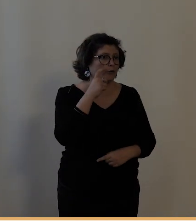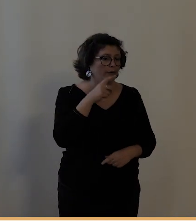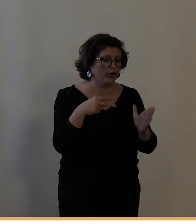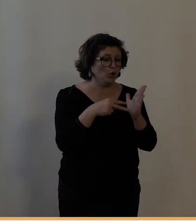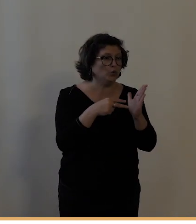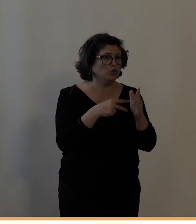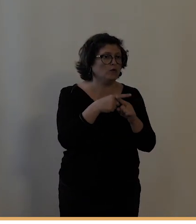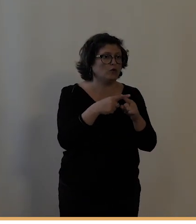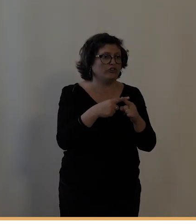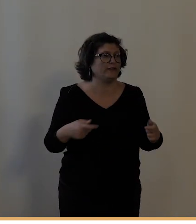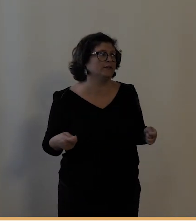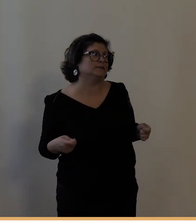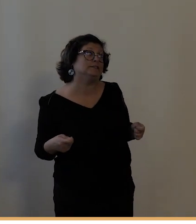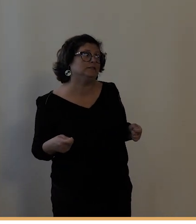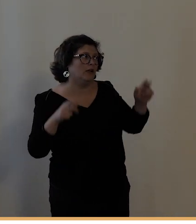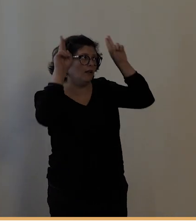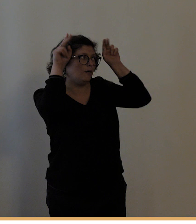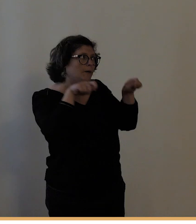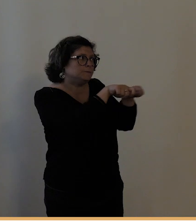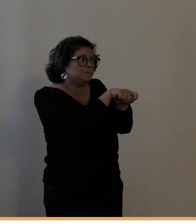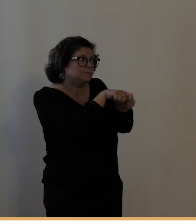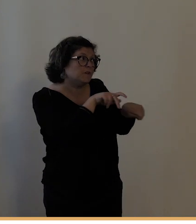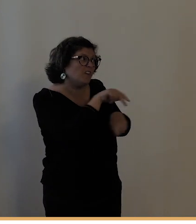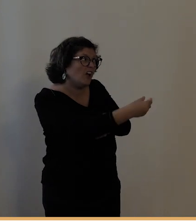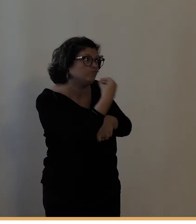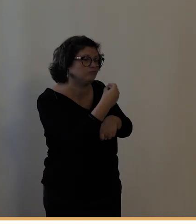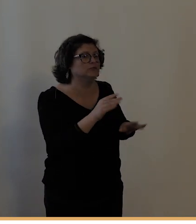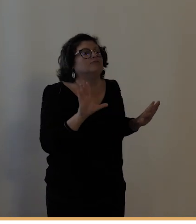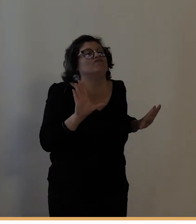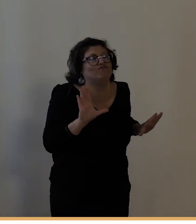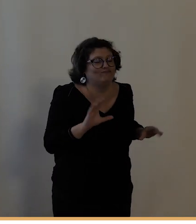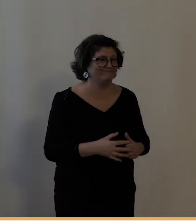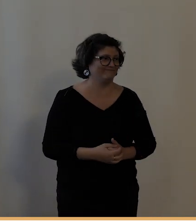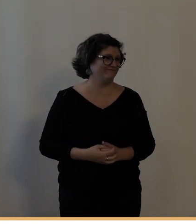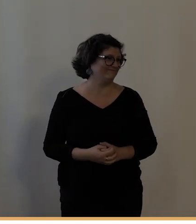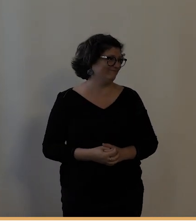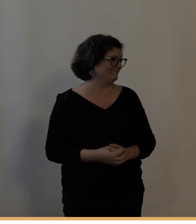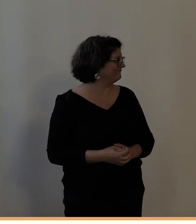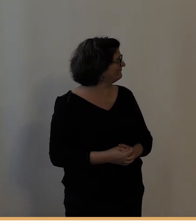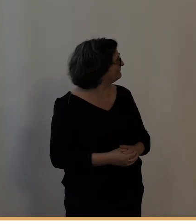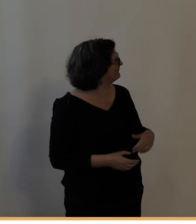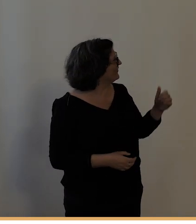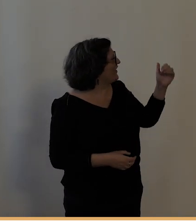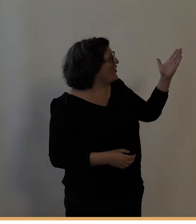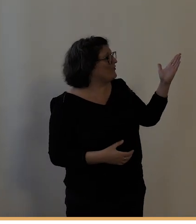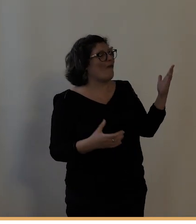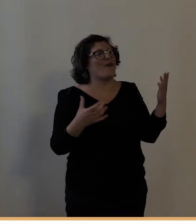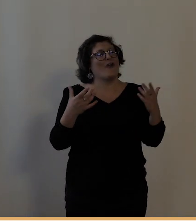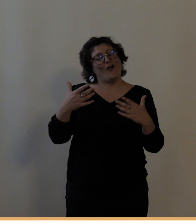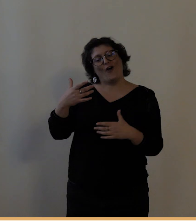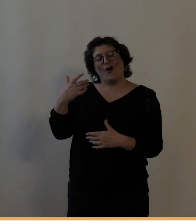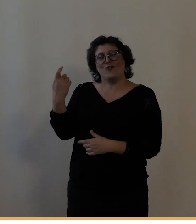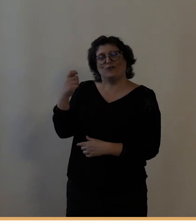Voilà. Donc, y a vraiment autour de la volonté de la municipalité d'associer la bicyclette